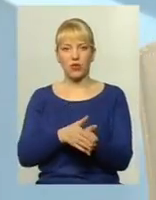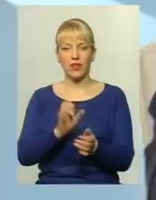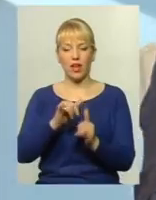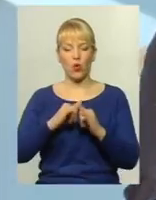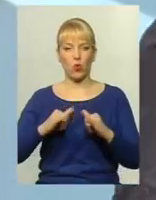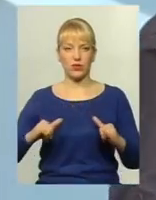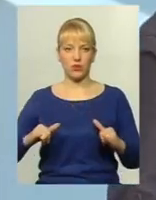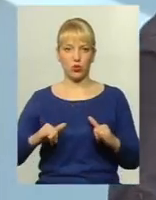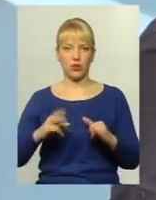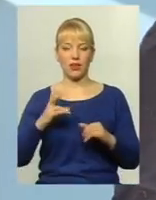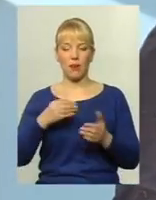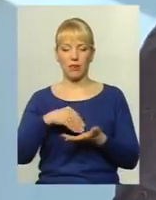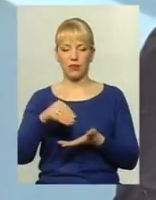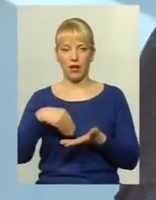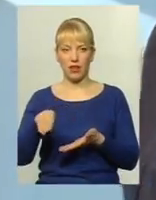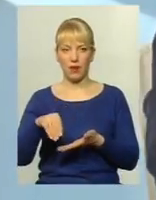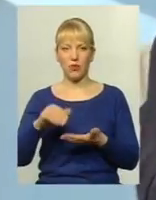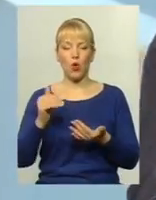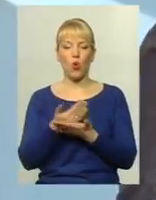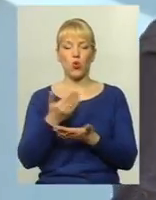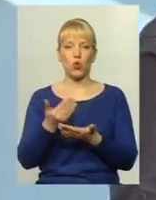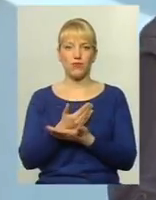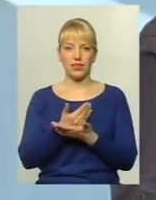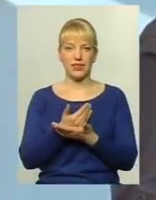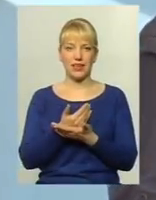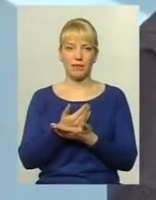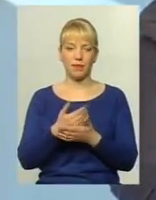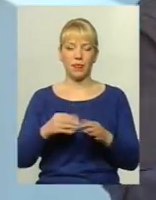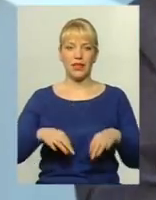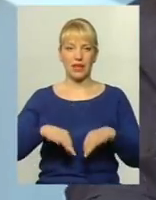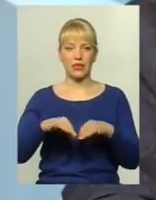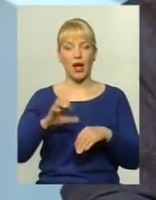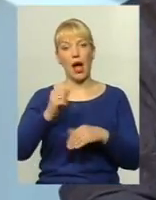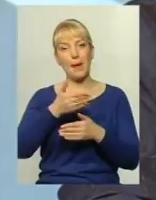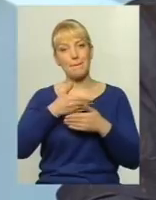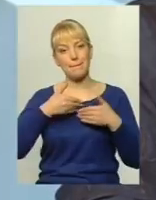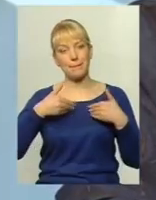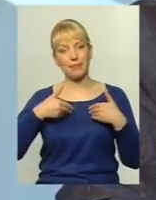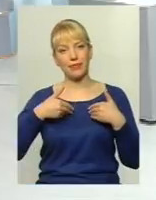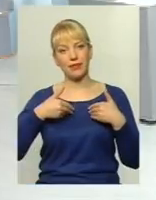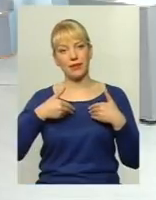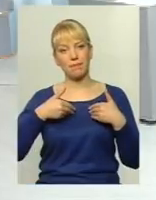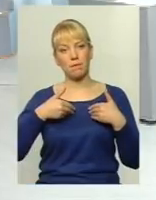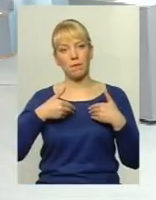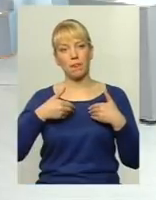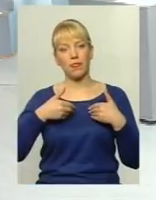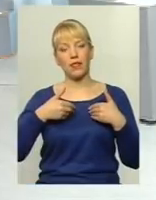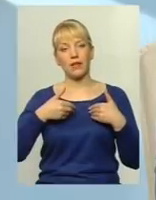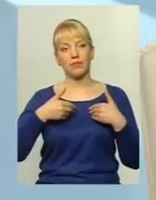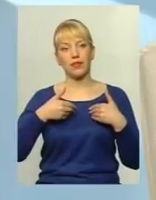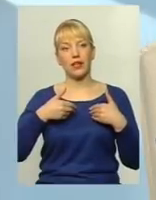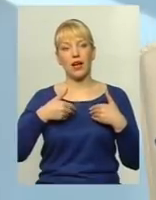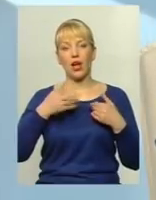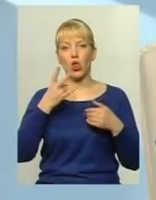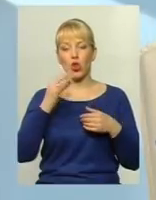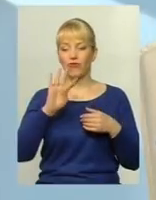розвиток, тобто на придбання, оновлення рухомого складу, новий текст. Я підтвердив, що в методіки не передбачено. Методіки, але в 4